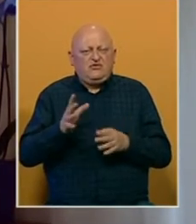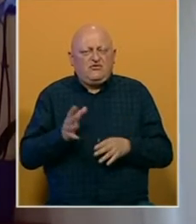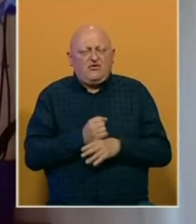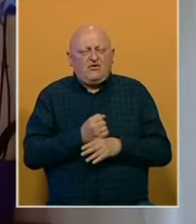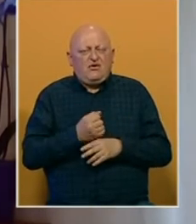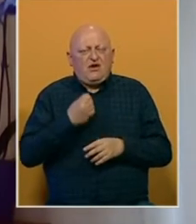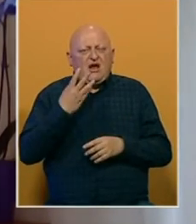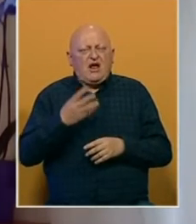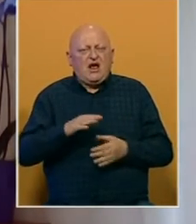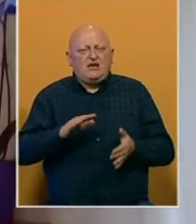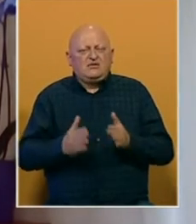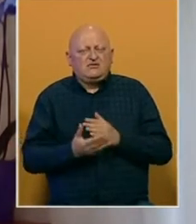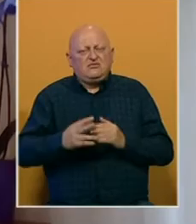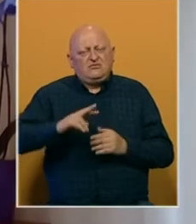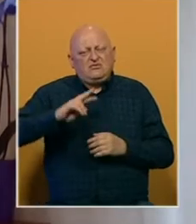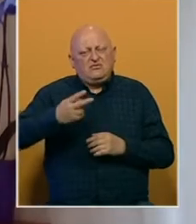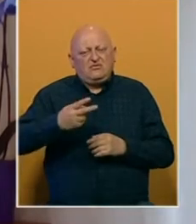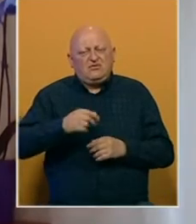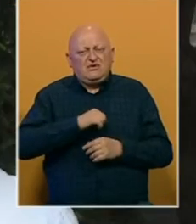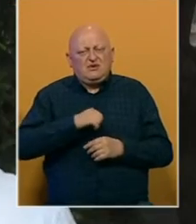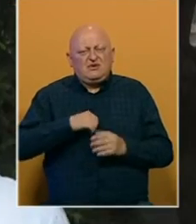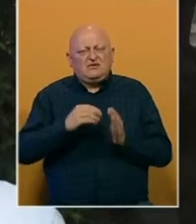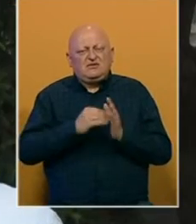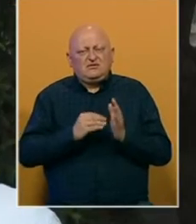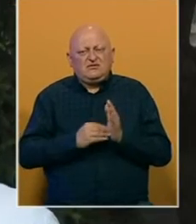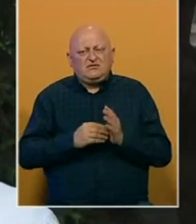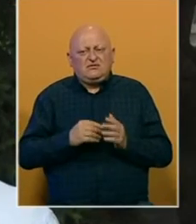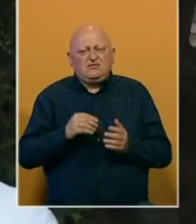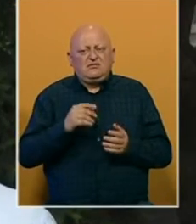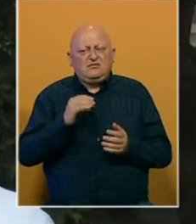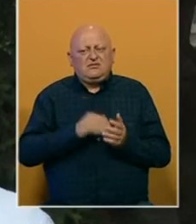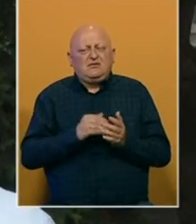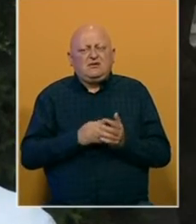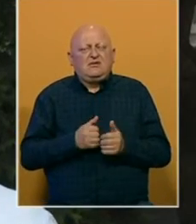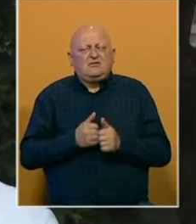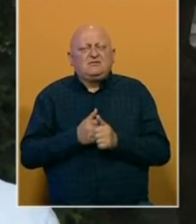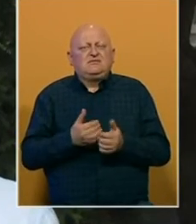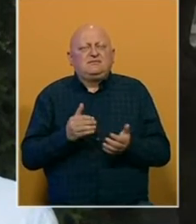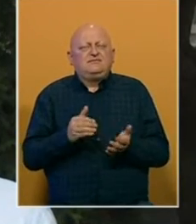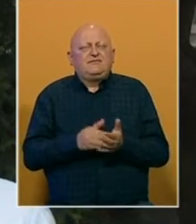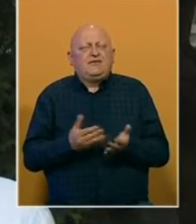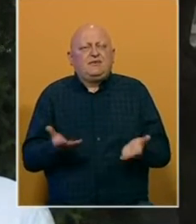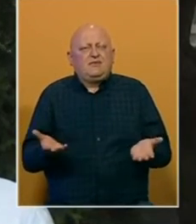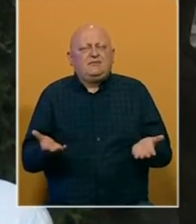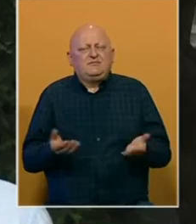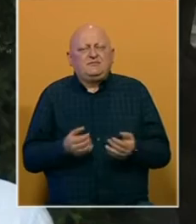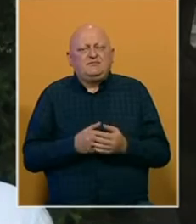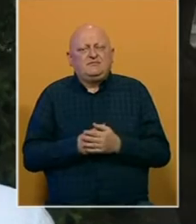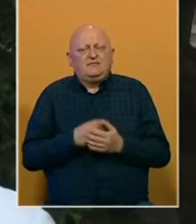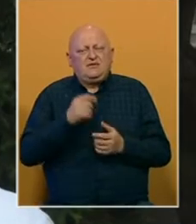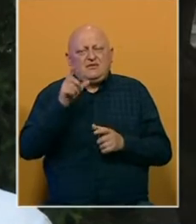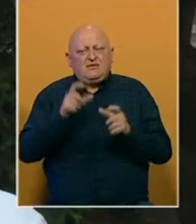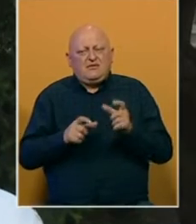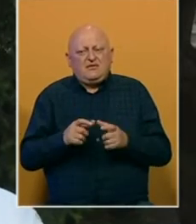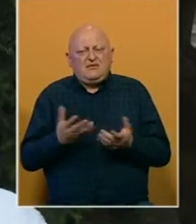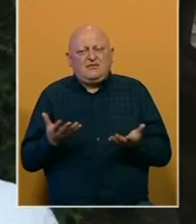Pitanje je kada će ih zamijeniti neki drugi zanimljivi sadržaj. Prate ljudi trendove da su se ljudi